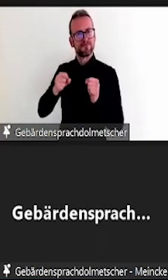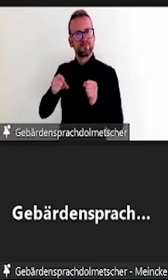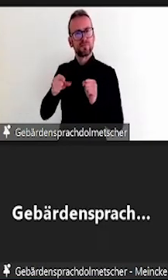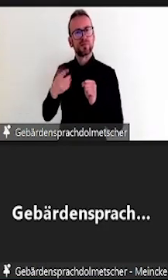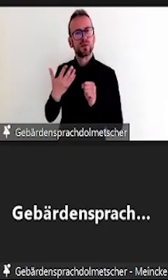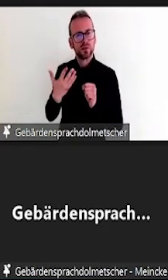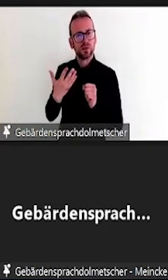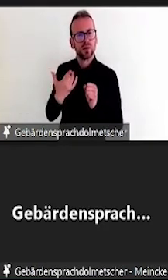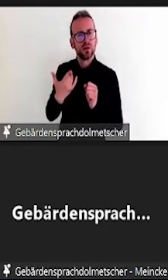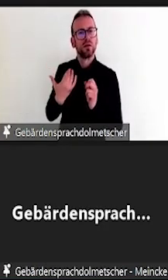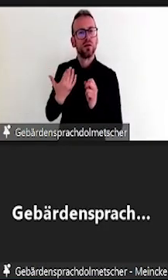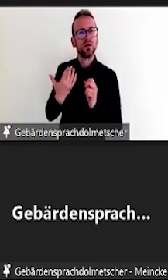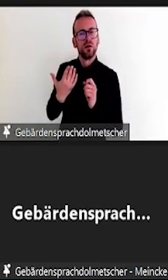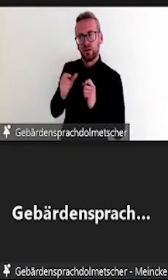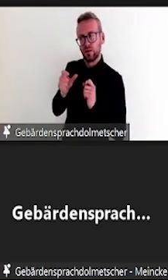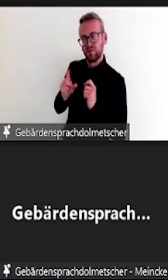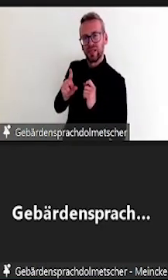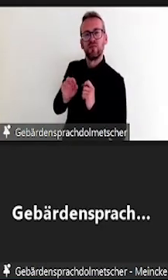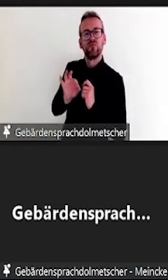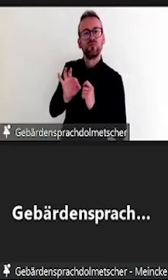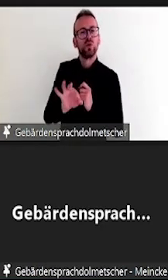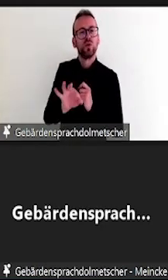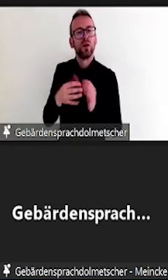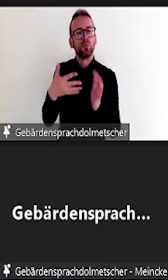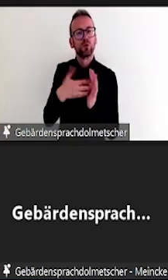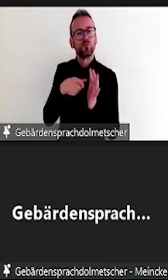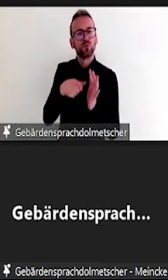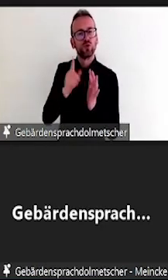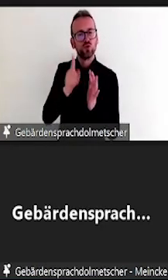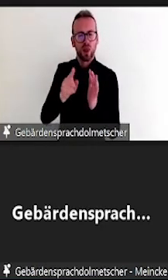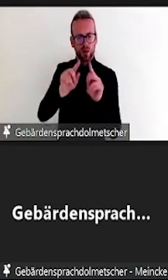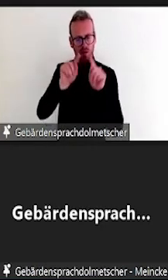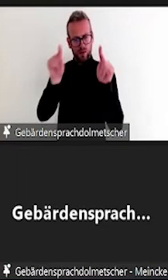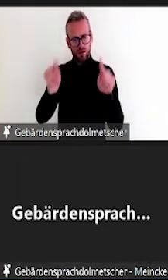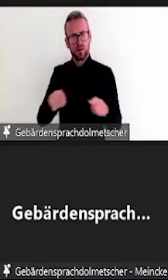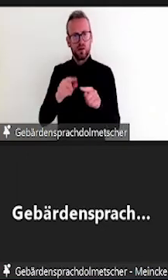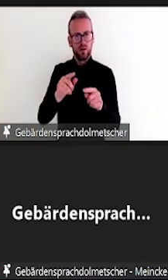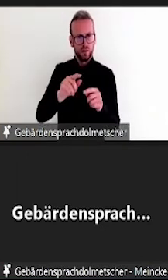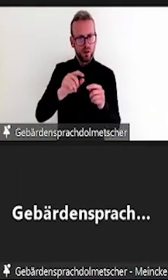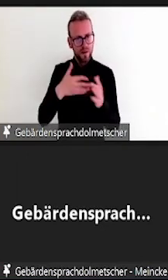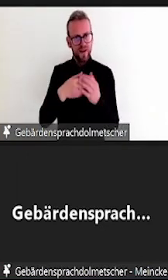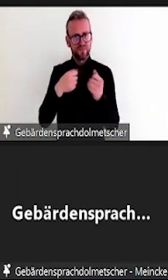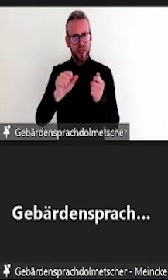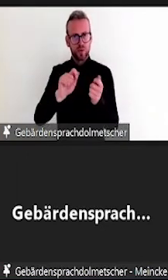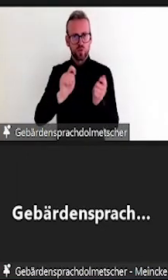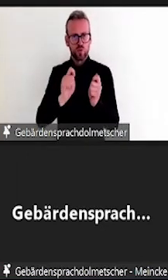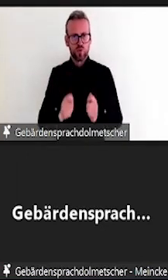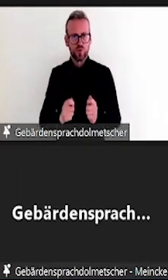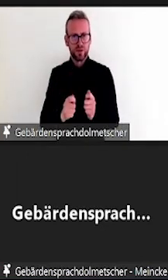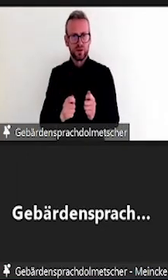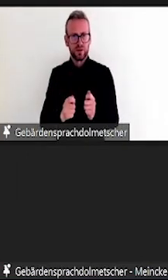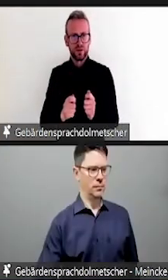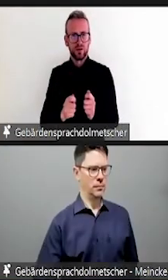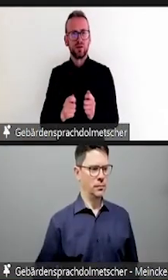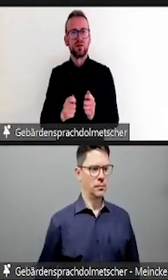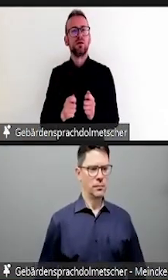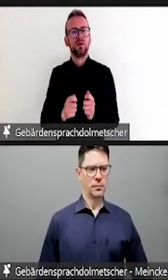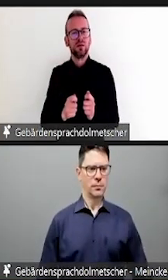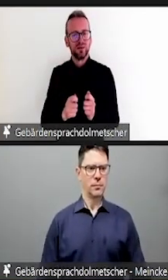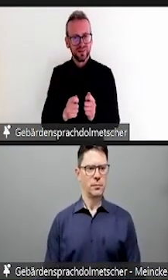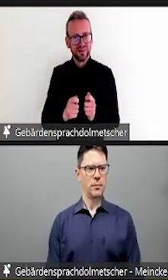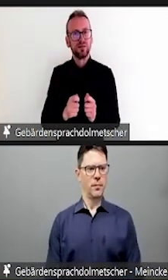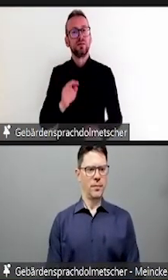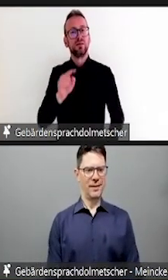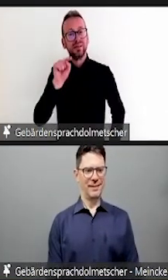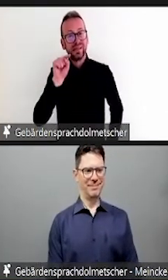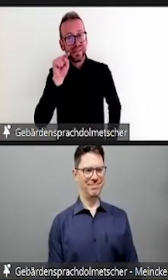-Learning-Büros oder auch Rechenzentrum und hochschuldidaktische Zentren. Gegebenenfalls auch noch weitere relevante AkteurInnen.